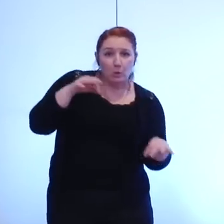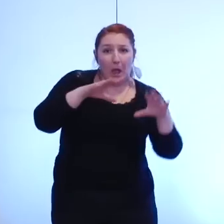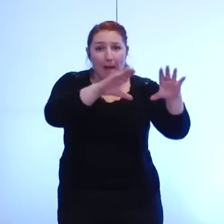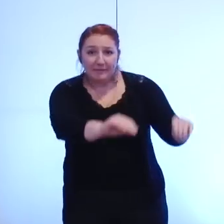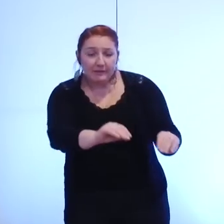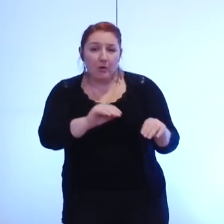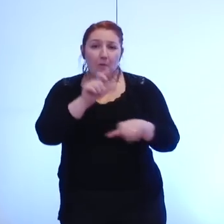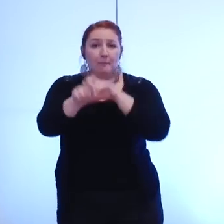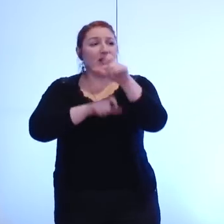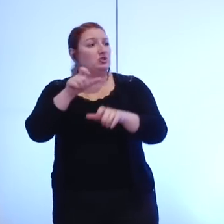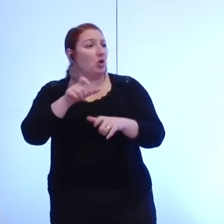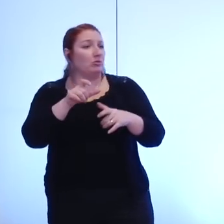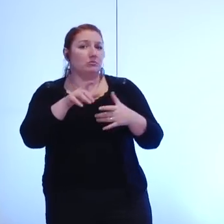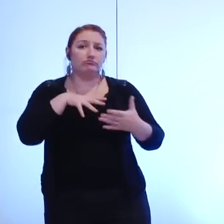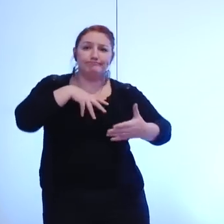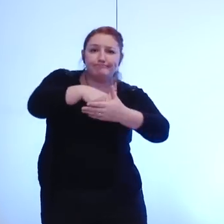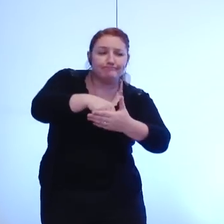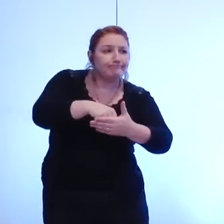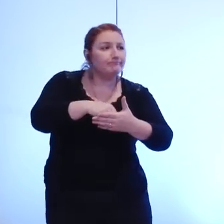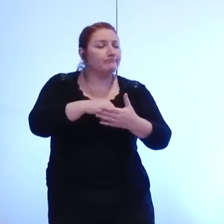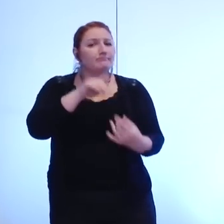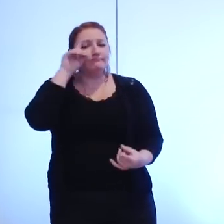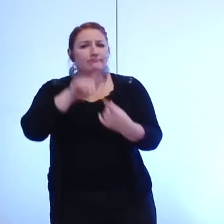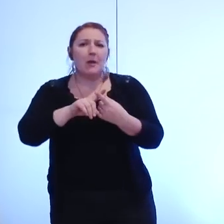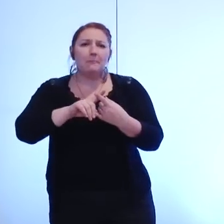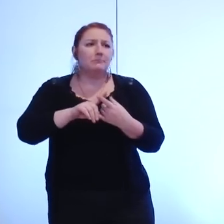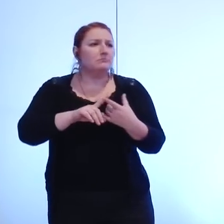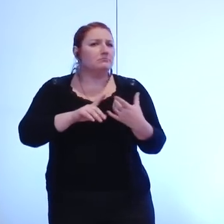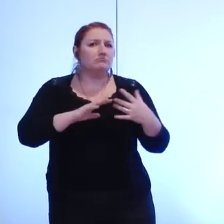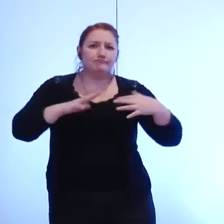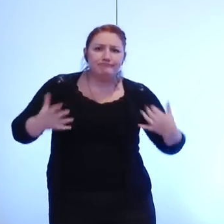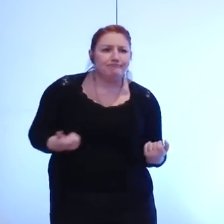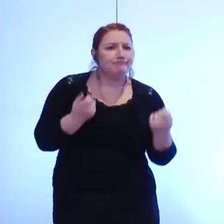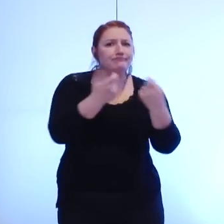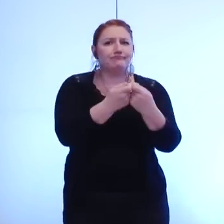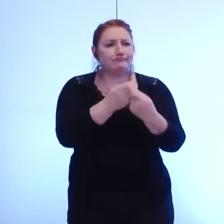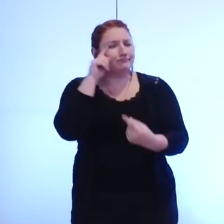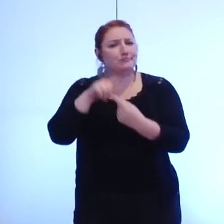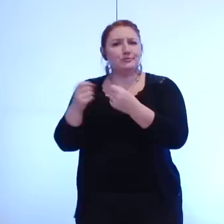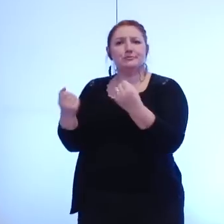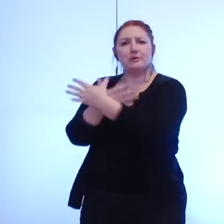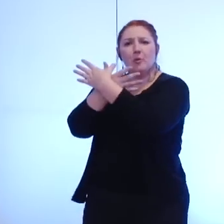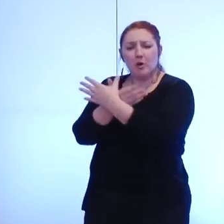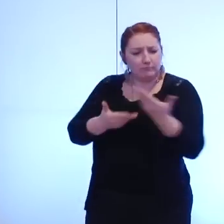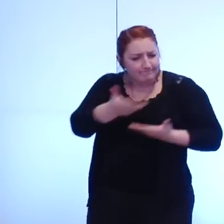des différentes compétences et des différents sujets sur la construction et sur l'évolution de la métropole l